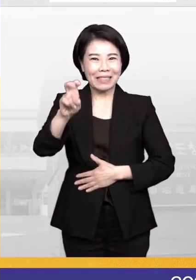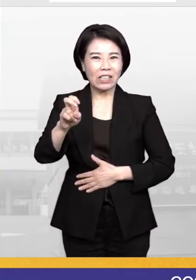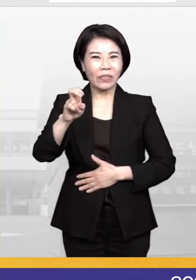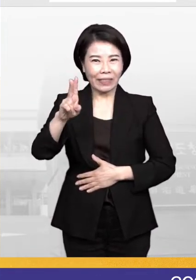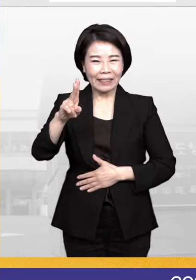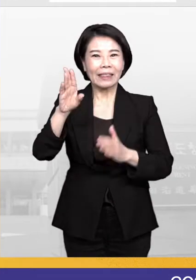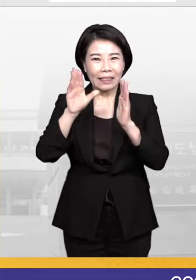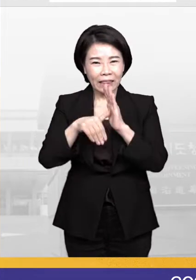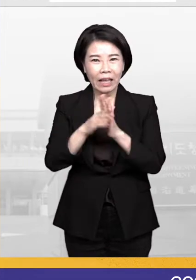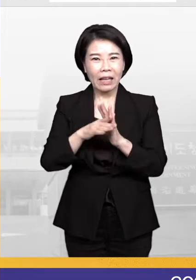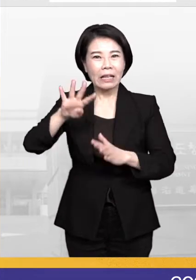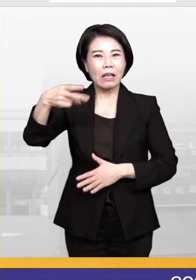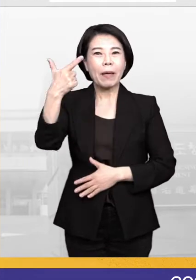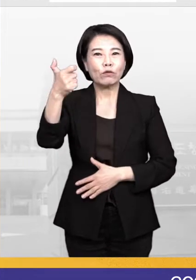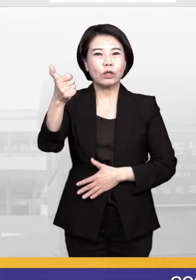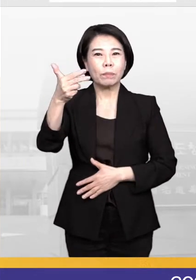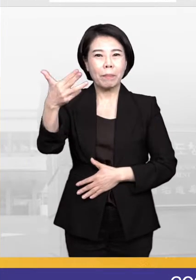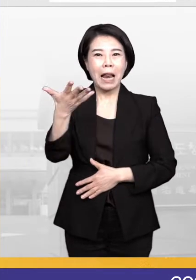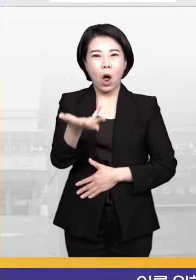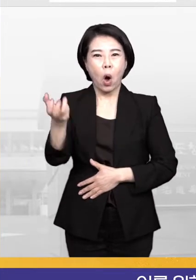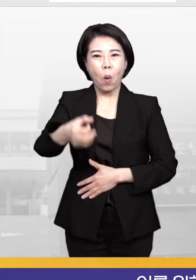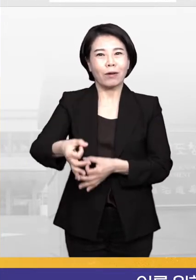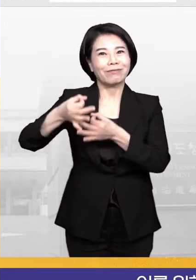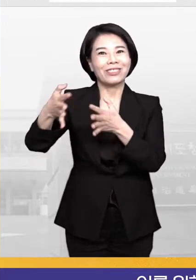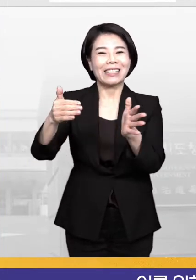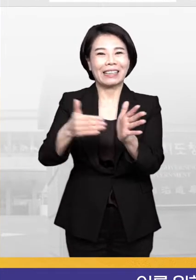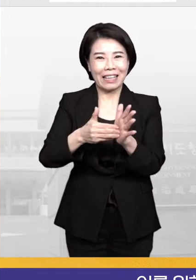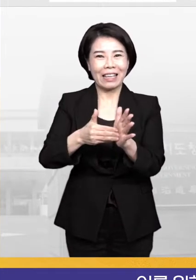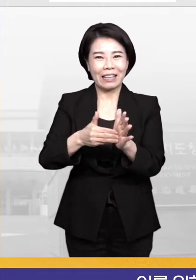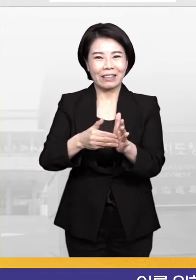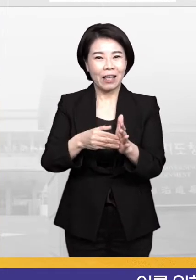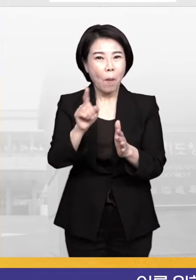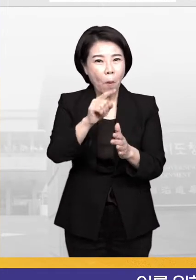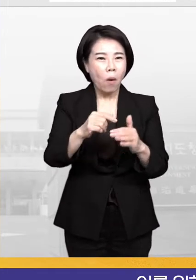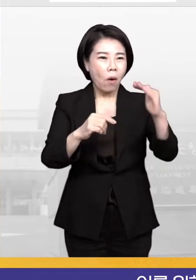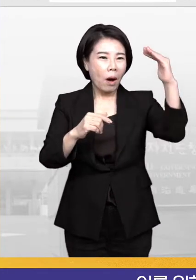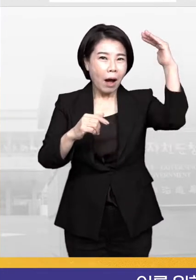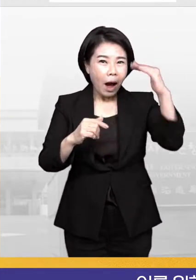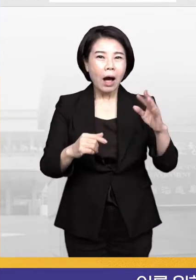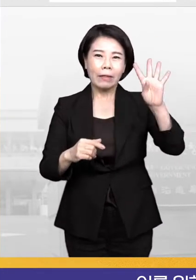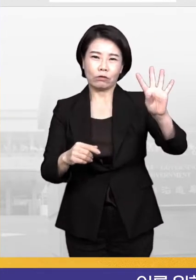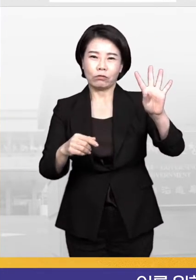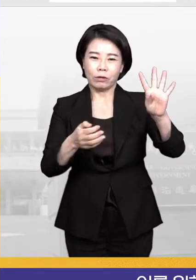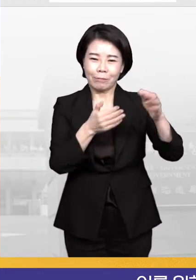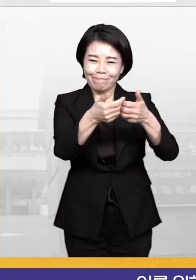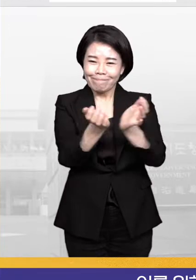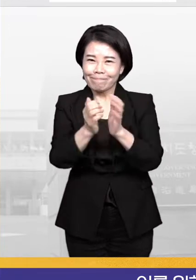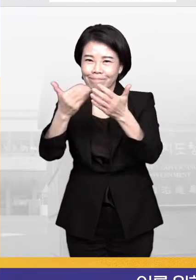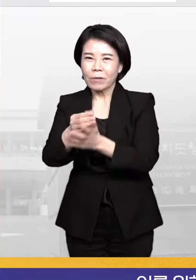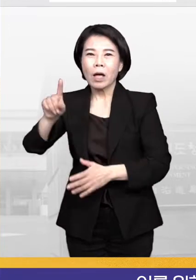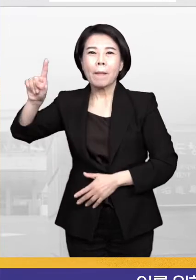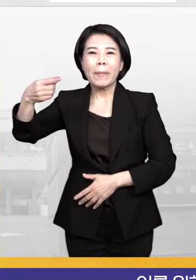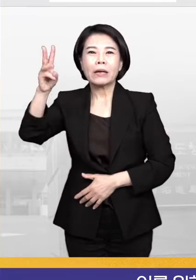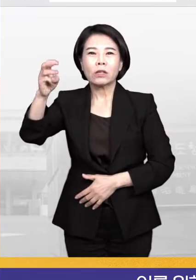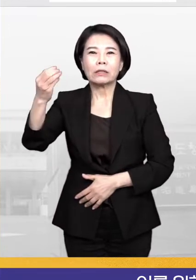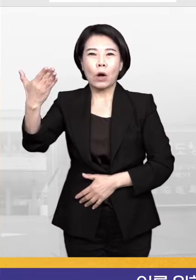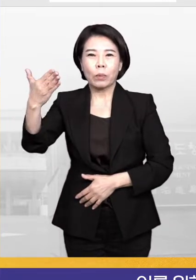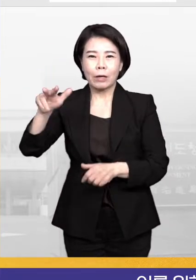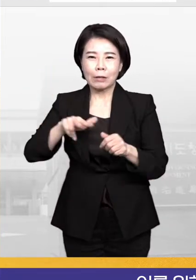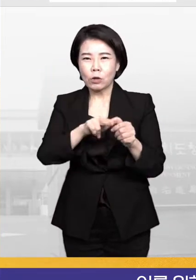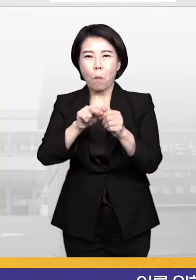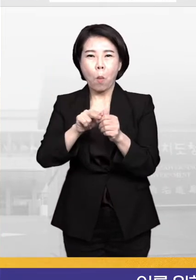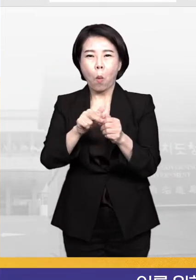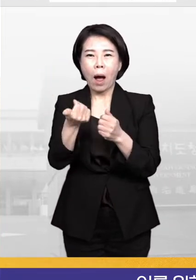468억 원을 투자한다고 밝혔습니다. 이를 위해 4개 분야에서 139개 정보화 사업을 추진한다고